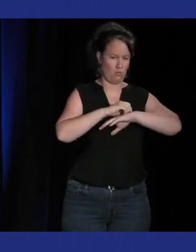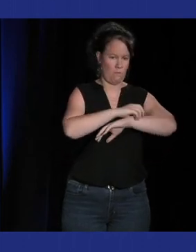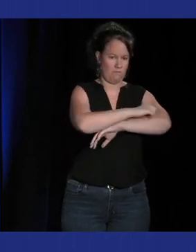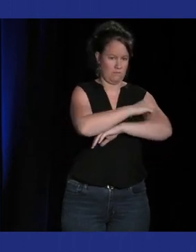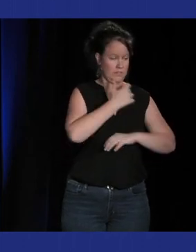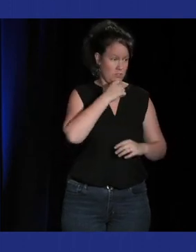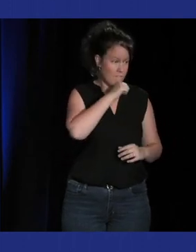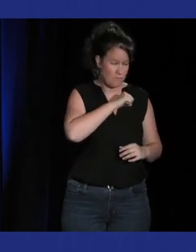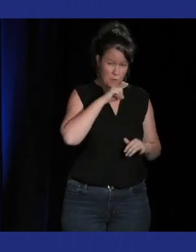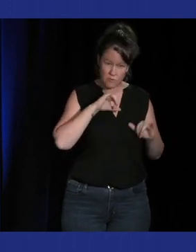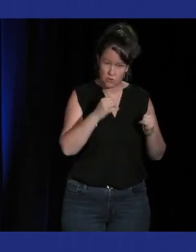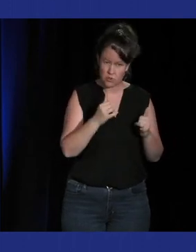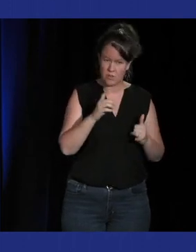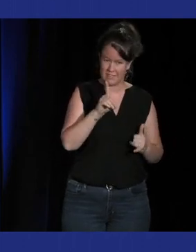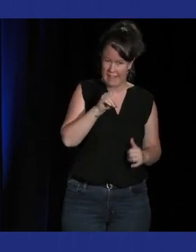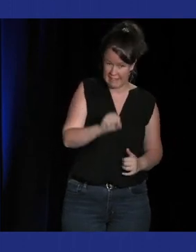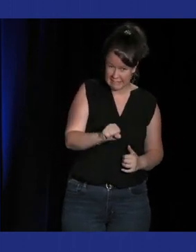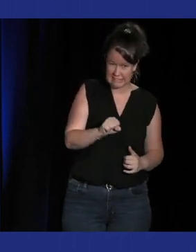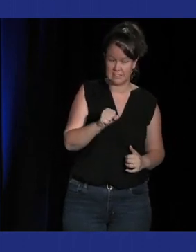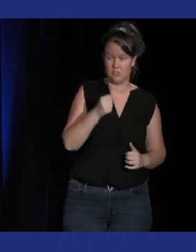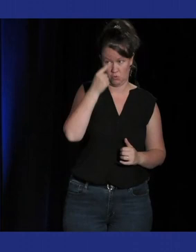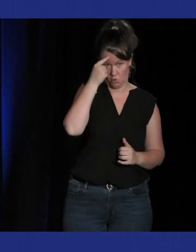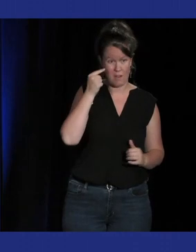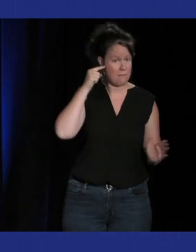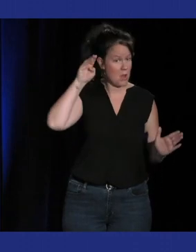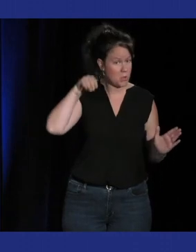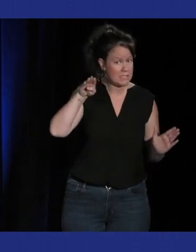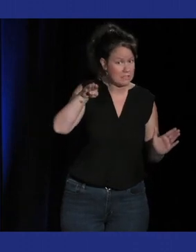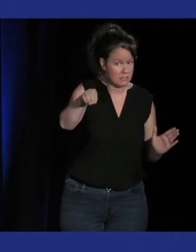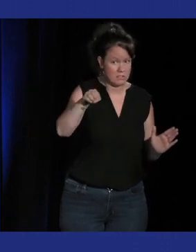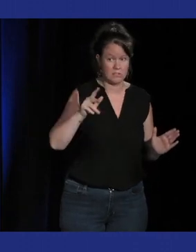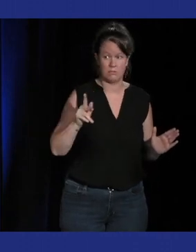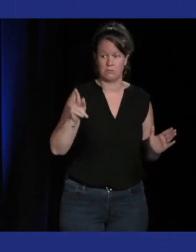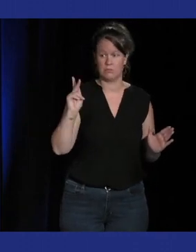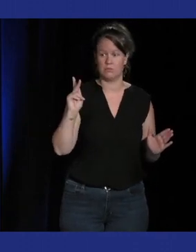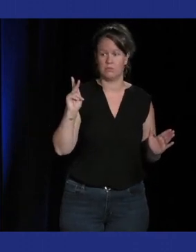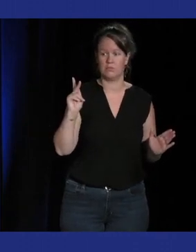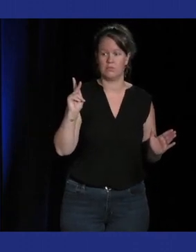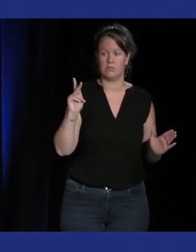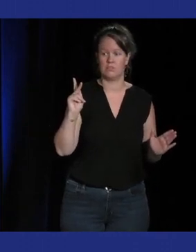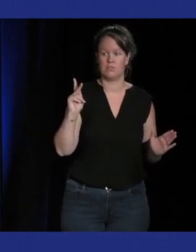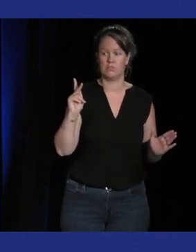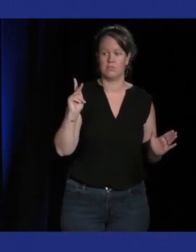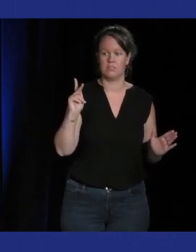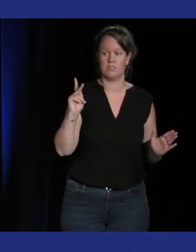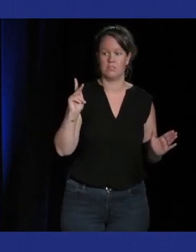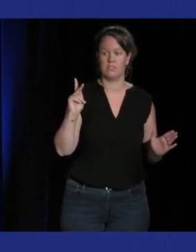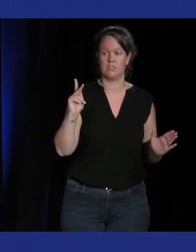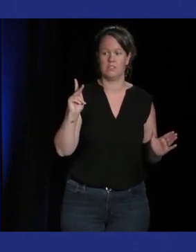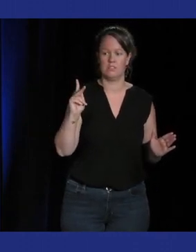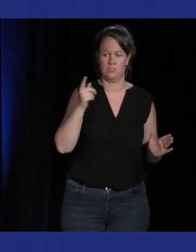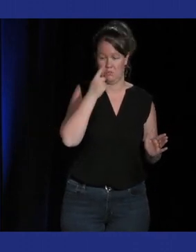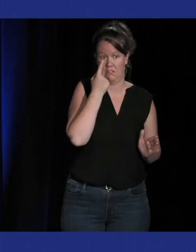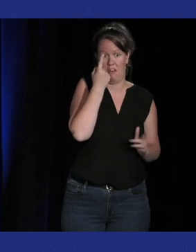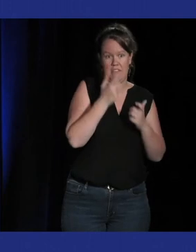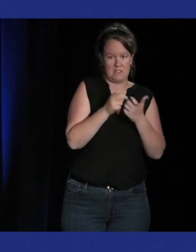pour le coup il me semble qu était un peu plus mélodique alors c'est resté un exemple pardon une tentative un peu solitaire mais est-ce